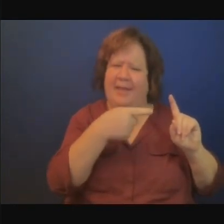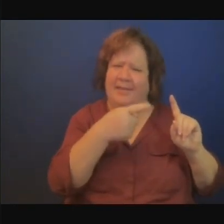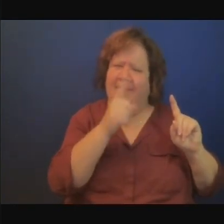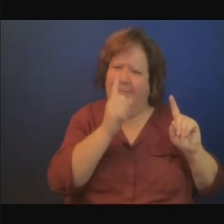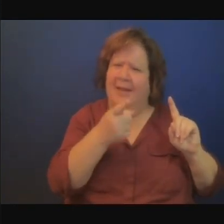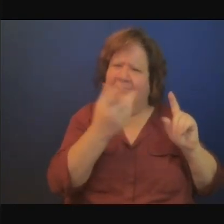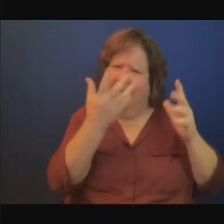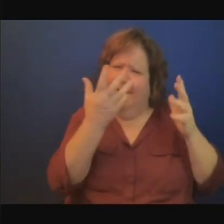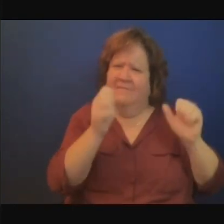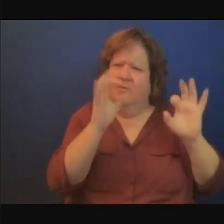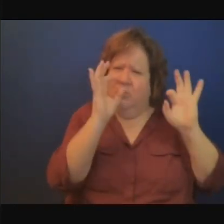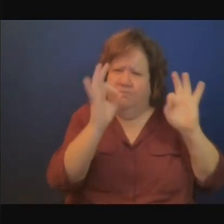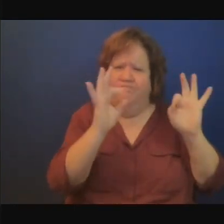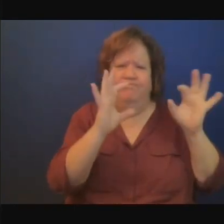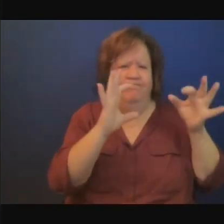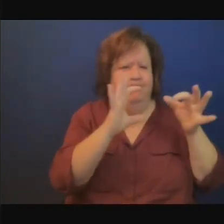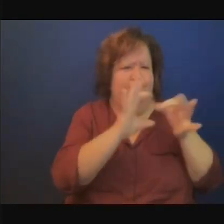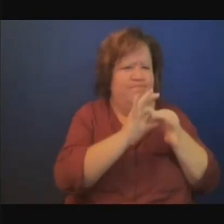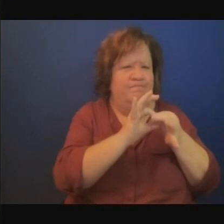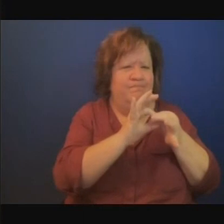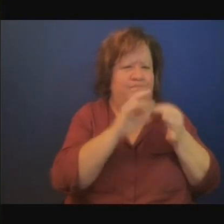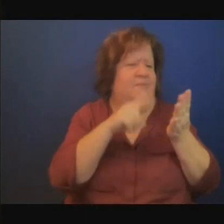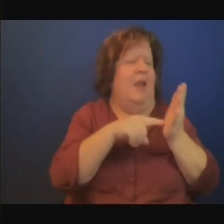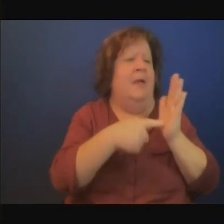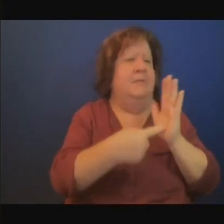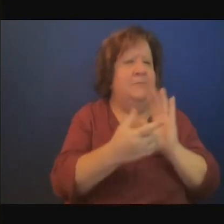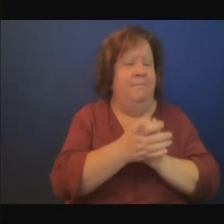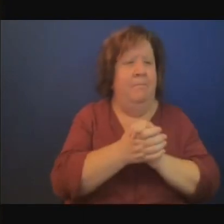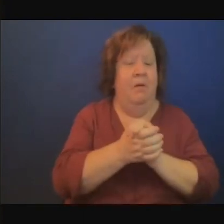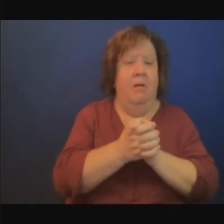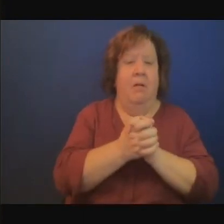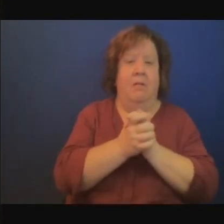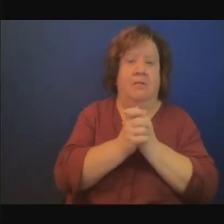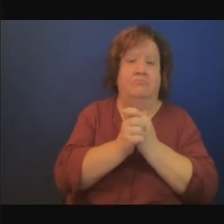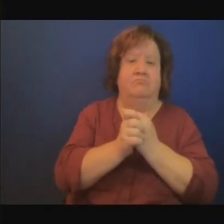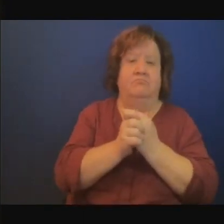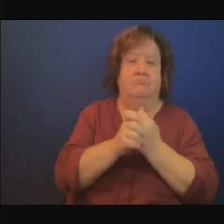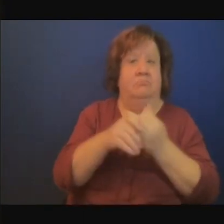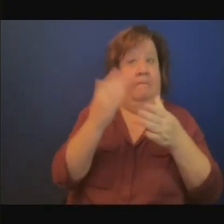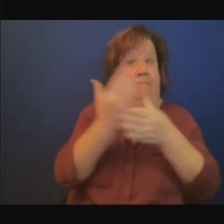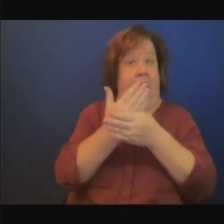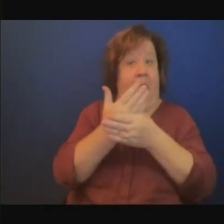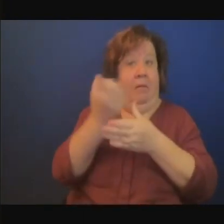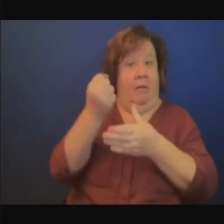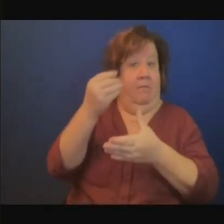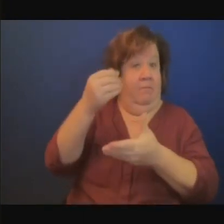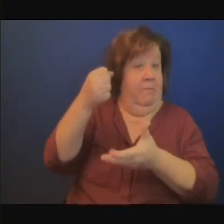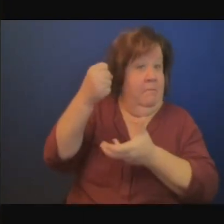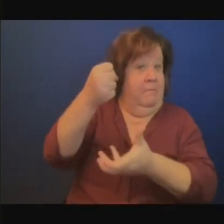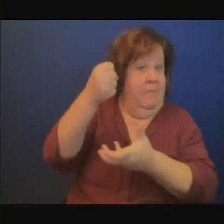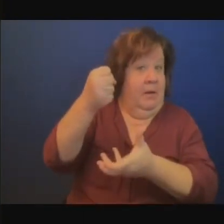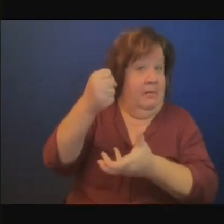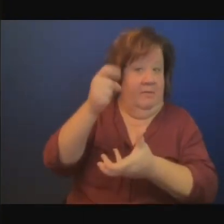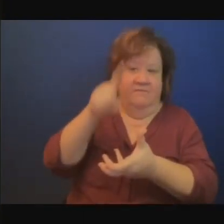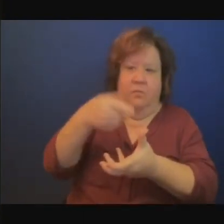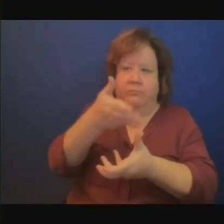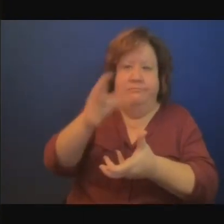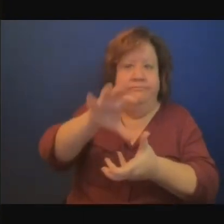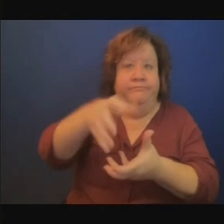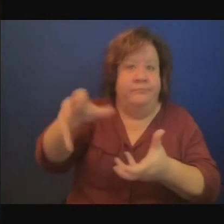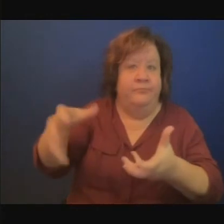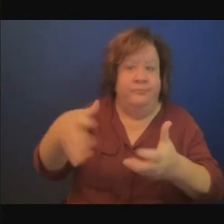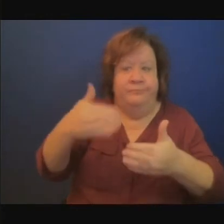des banques comme celle de Cody pour avoir des fonds de garantie pour aider les pays à réduire les